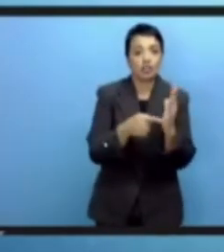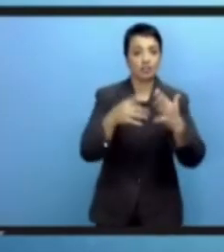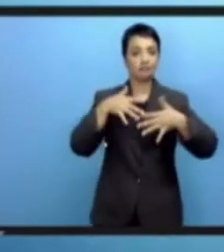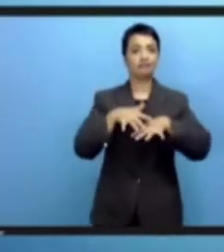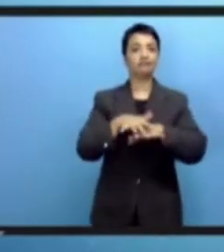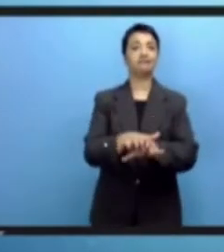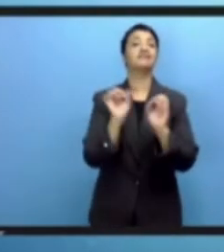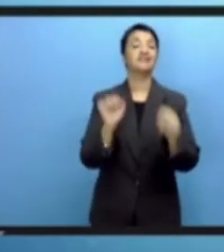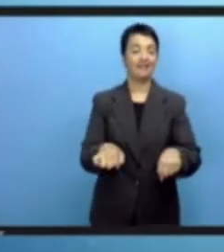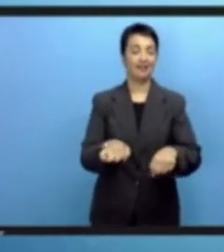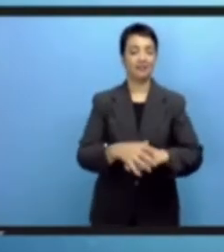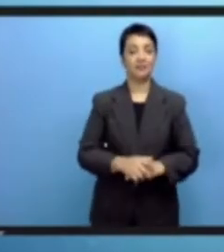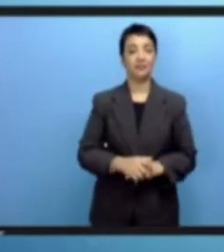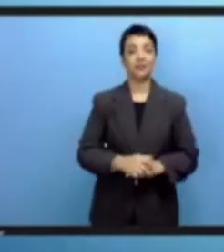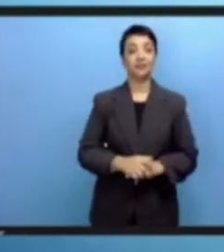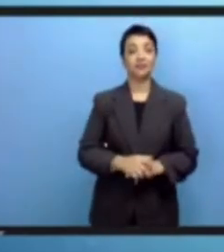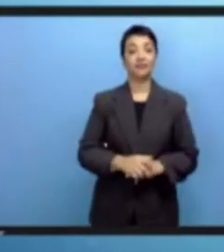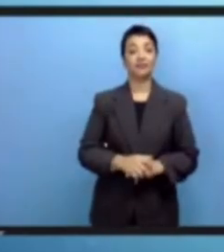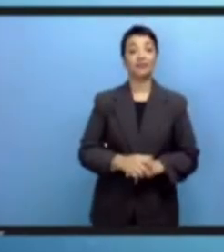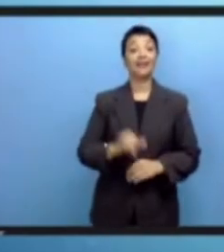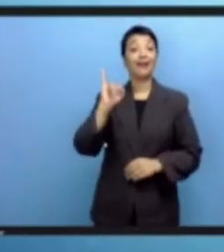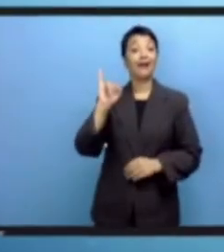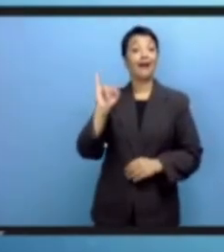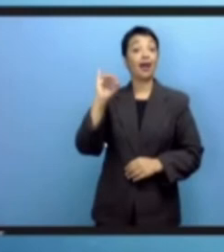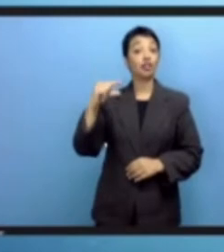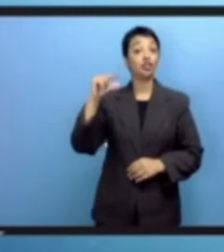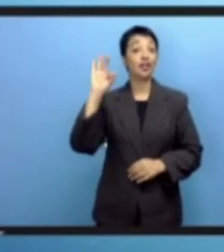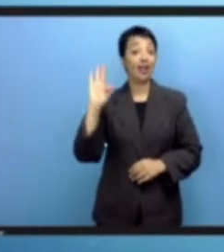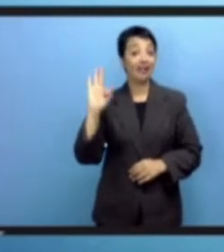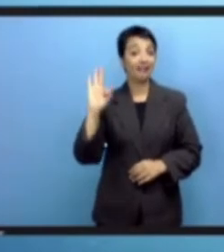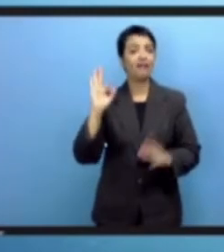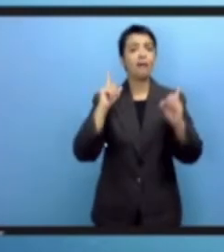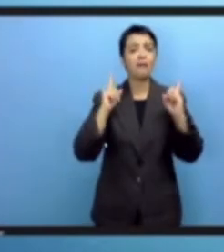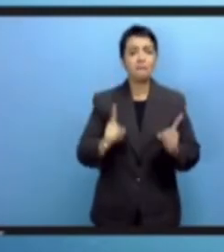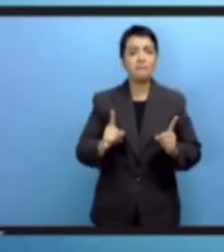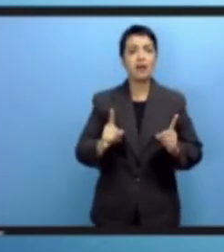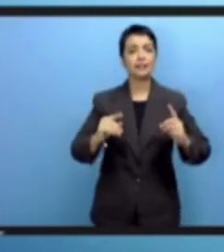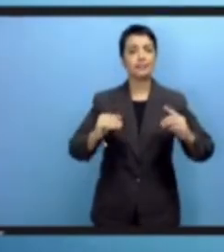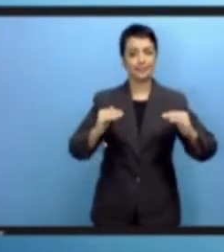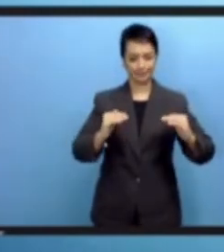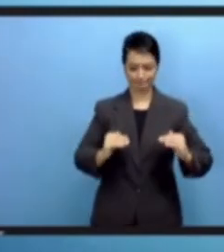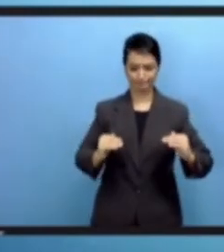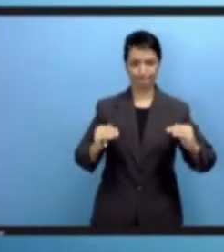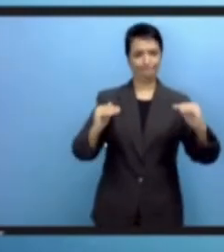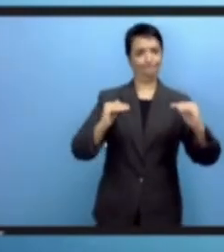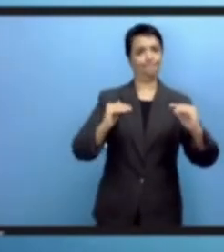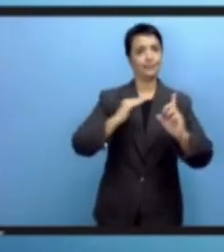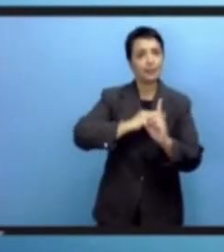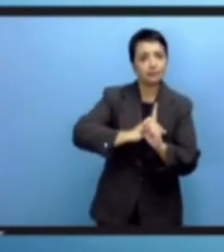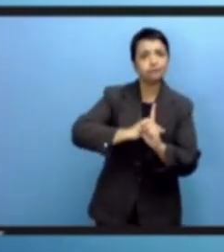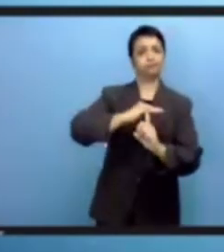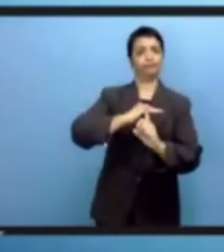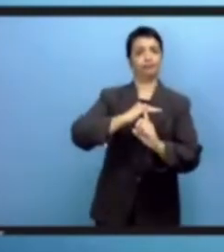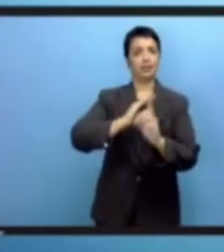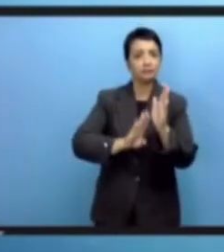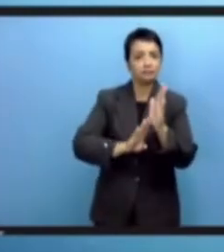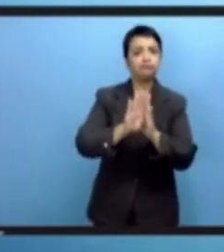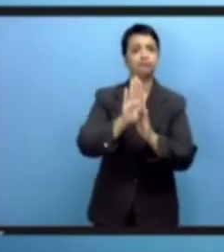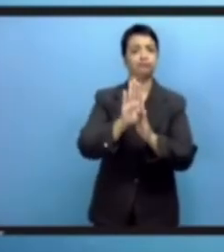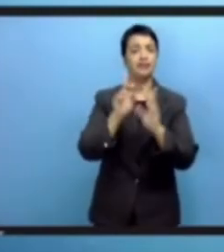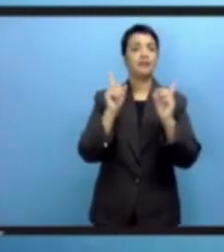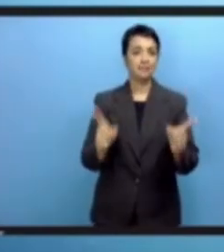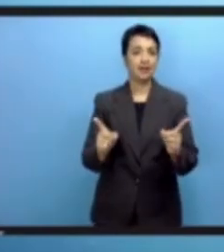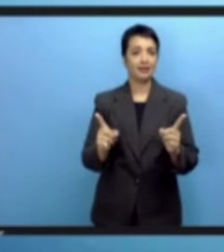بصورة معمقة أساليب تحسين إدارة تلك التكنولوجيات إن